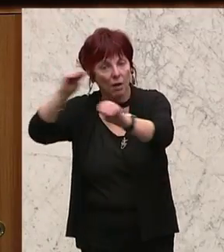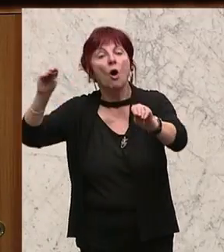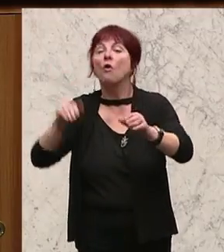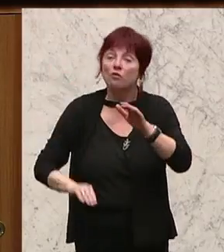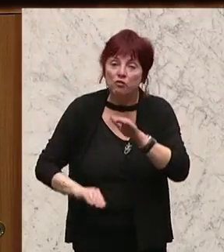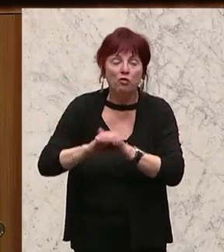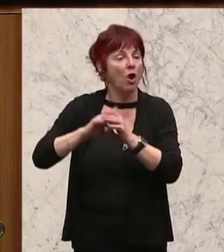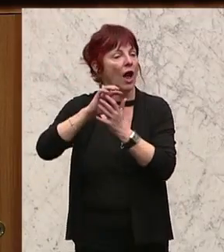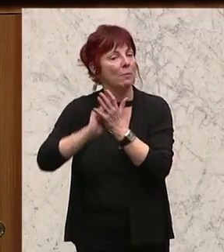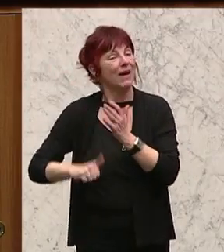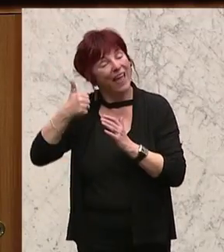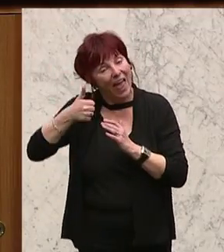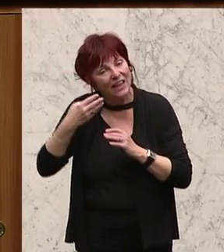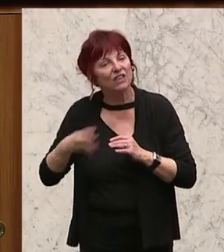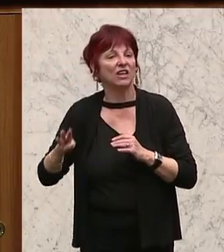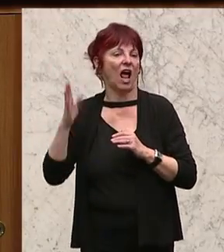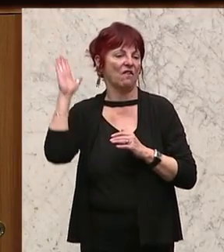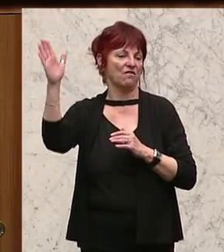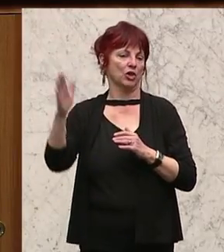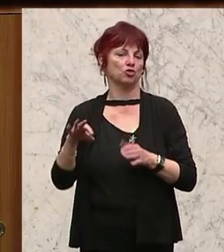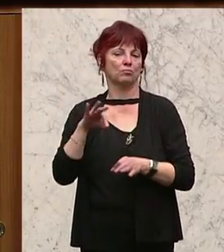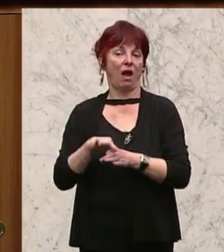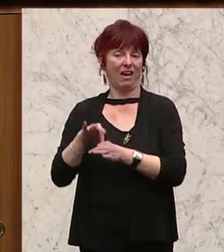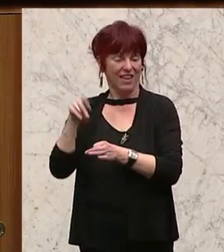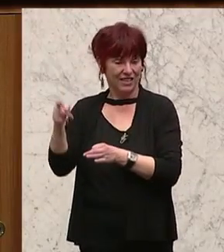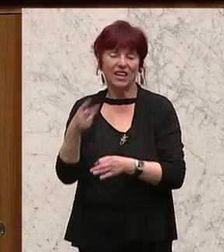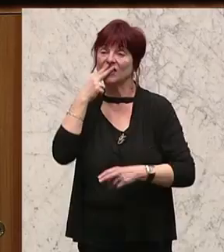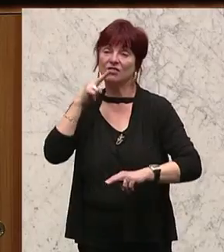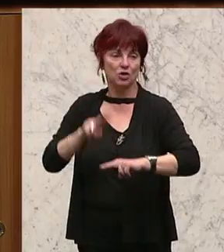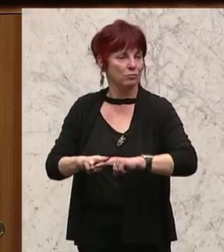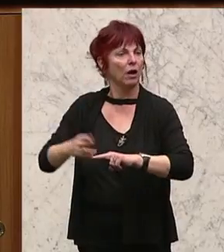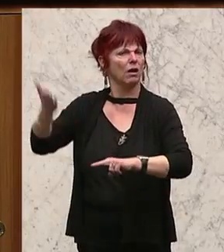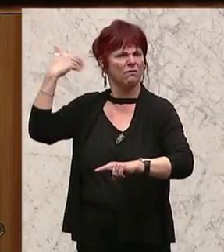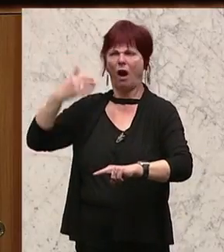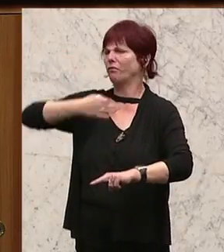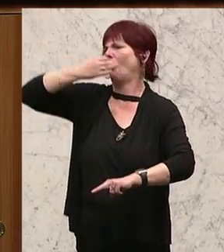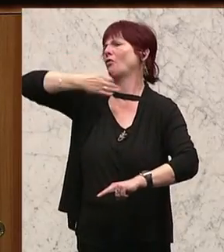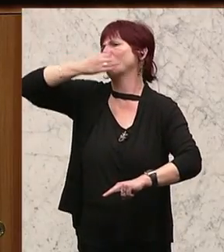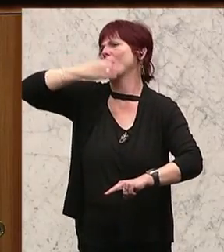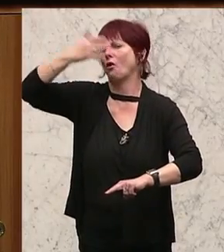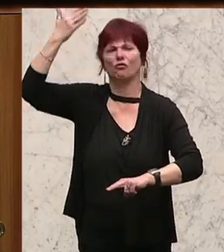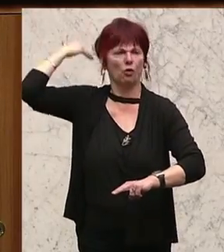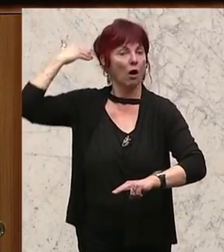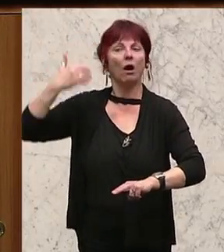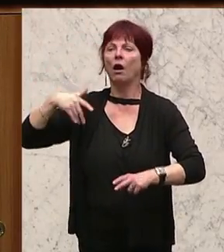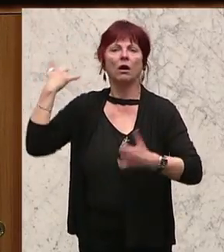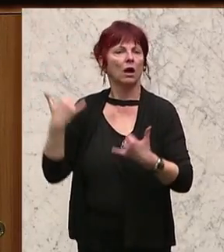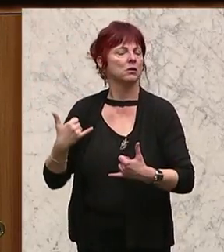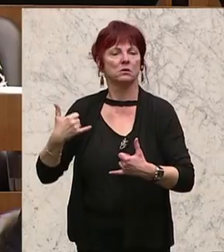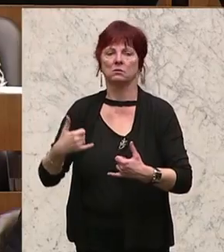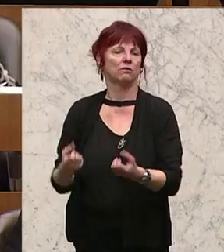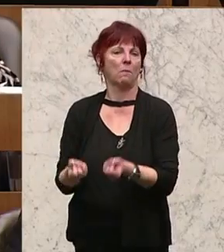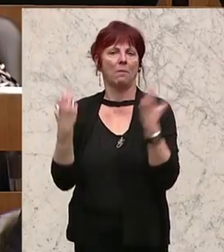Sozialversicherungsbeiträge, nachgelassen, einmal das Versprechen gebrochen wurde. Groß angekündigt vor einem halben Jahr, einfach gebrochen. Jetzt